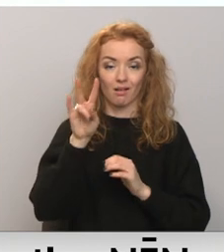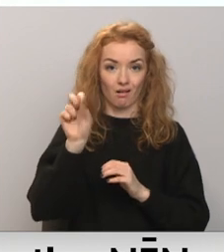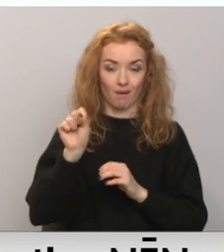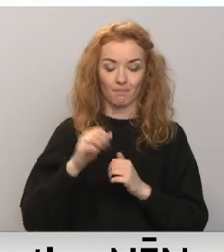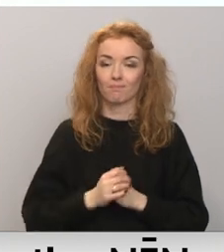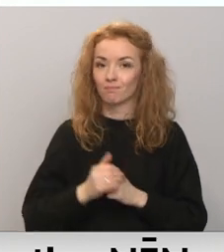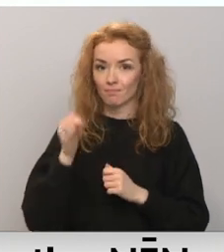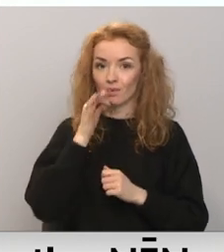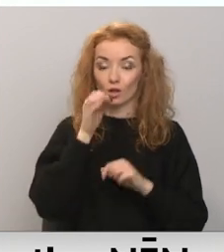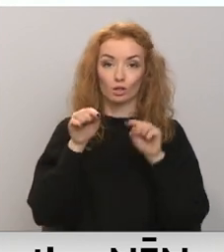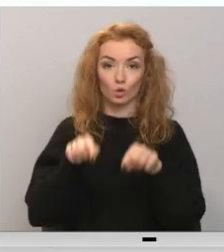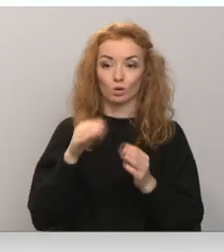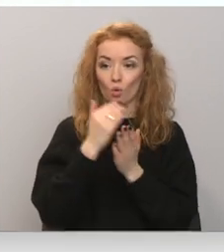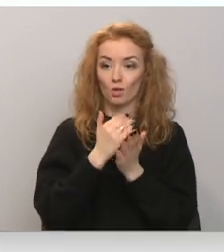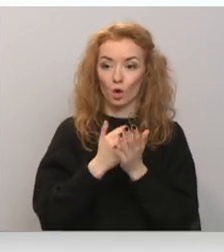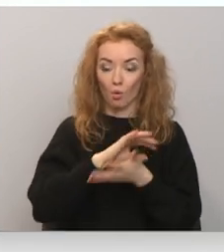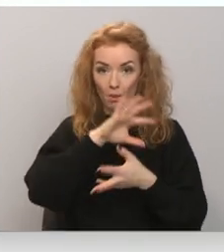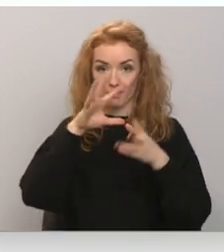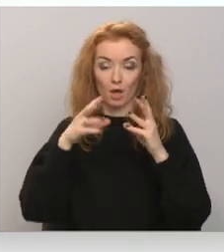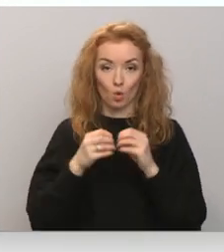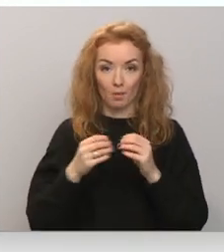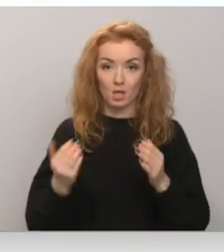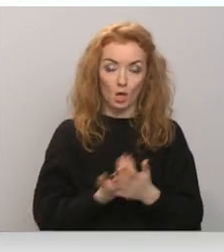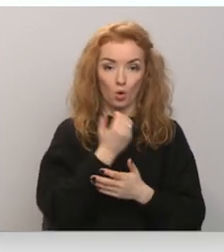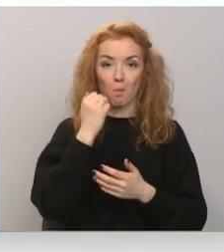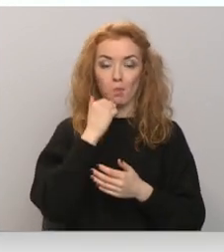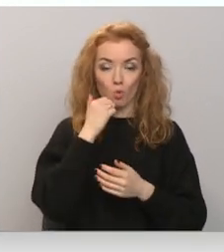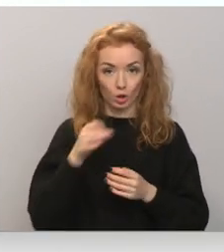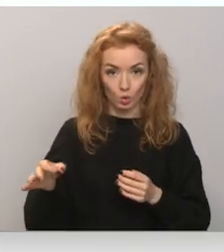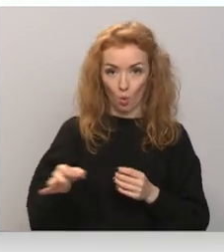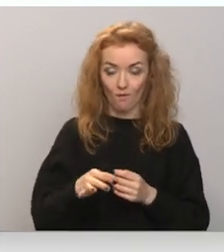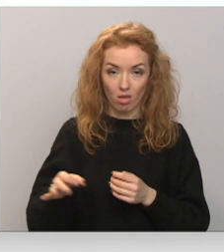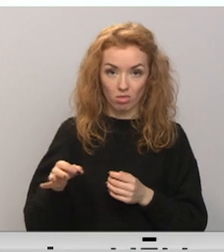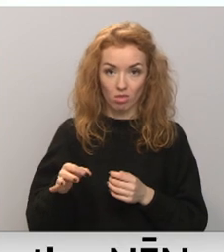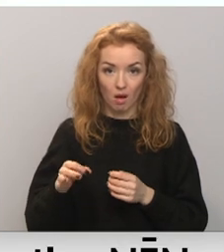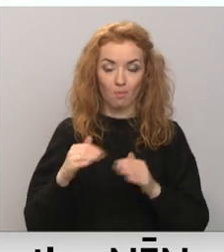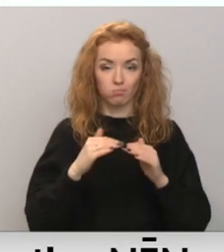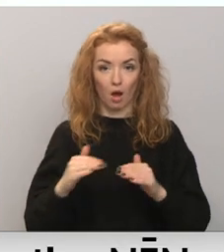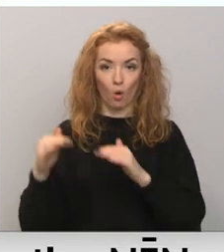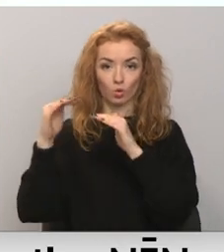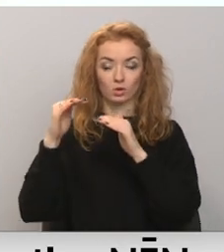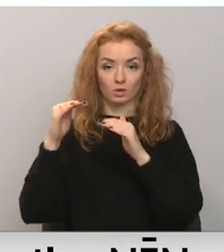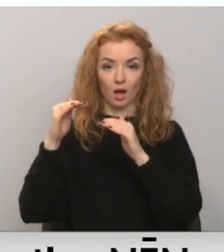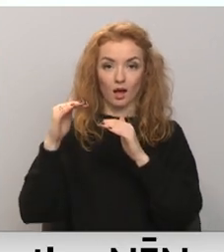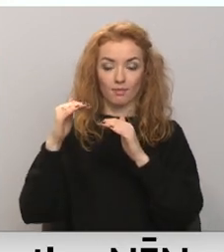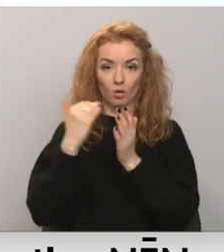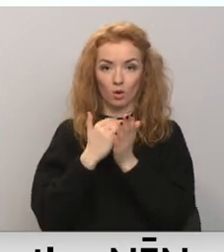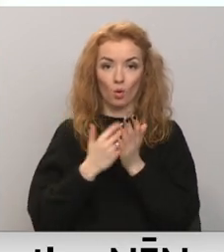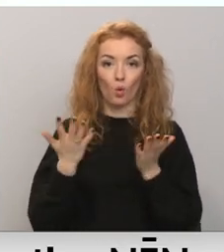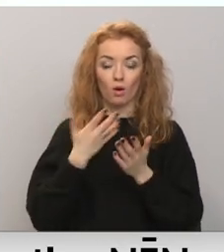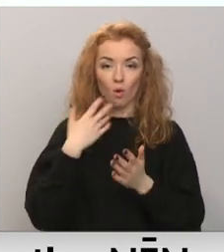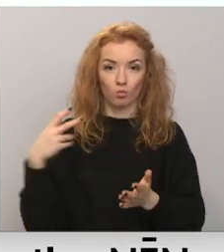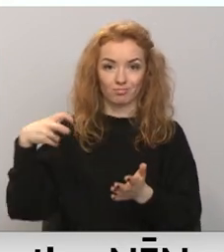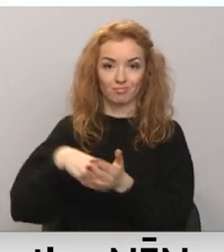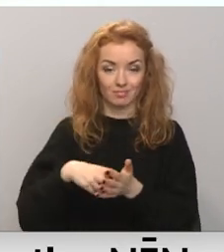Tātad mēs šos noteikumus apvienojām visā jaunajā bauskas novadā. Paukstināta likme tur, kur nav deklarēts par